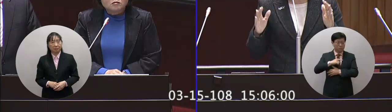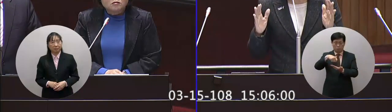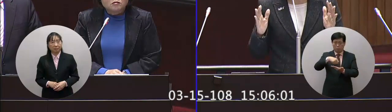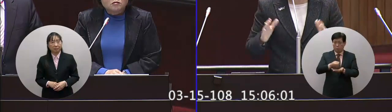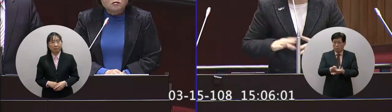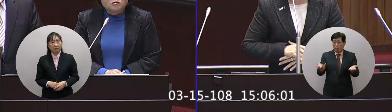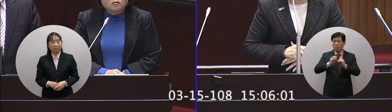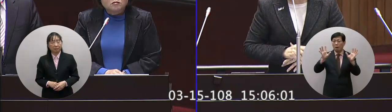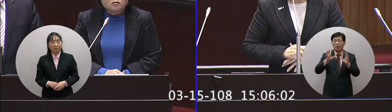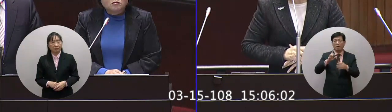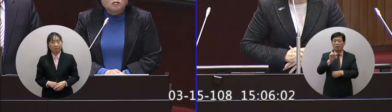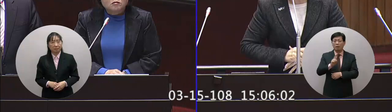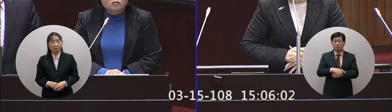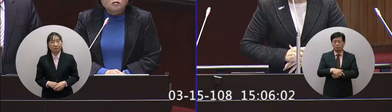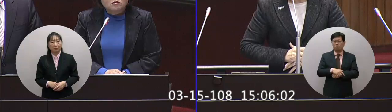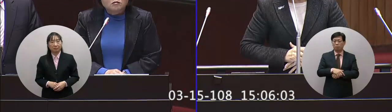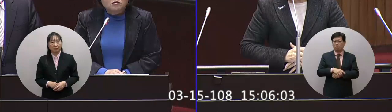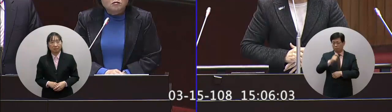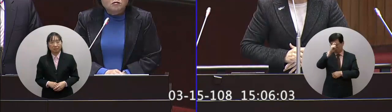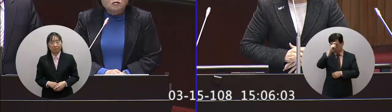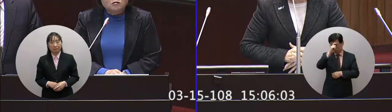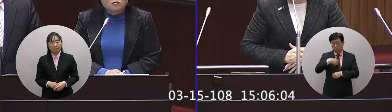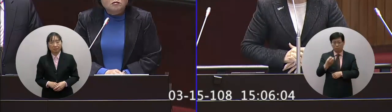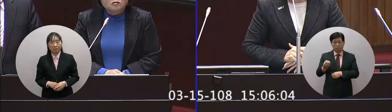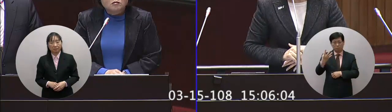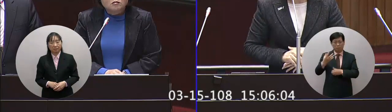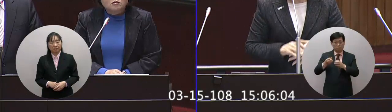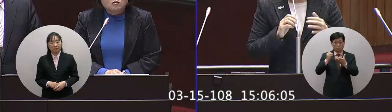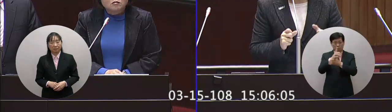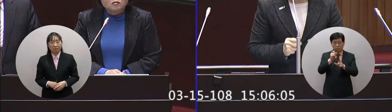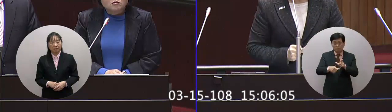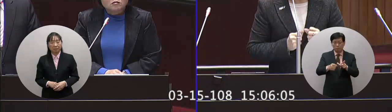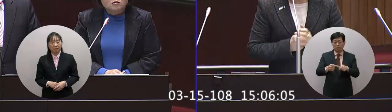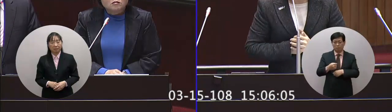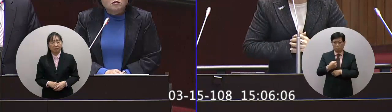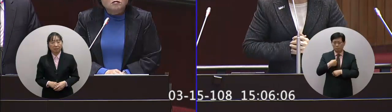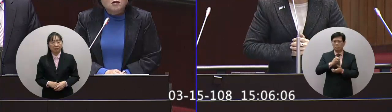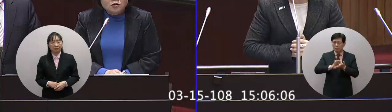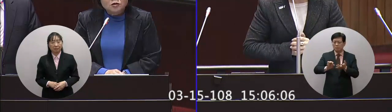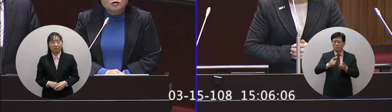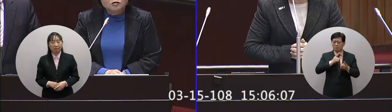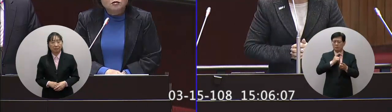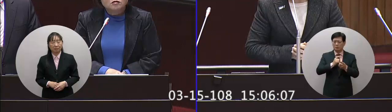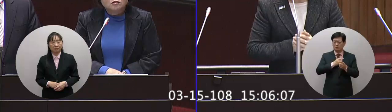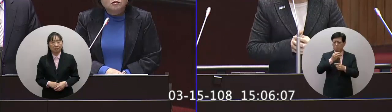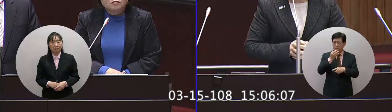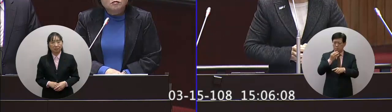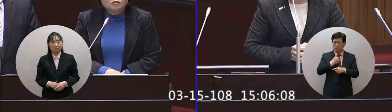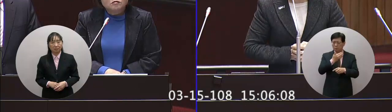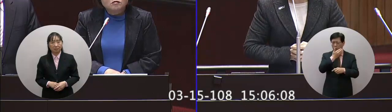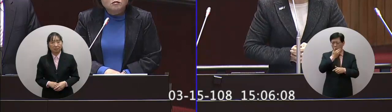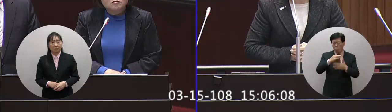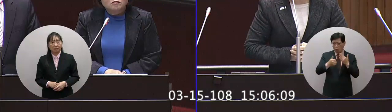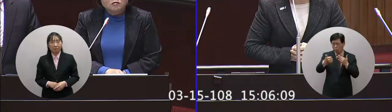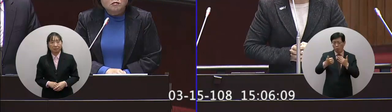稿就有發佈一則新聞呼籲華印公司要以比較更優的方式來